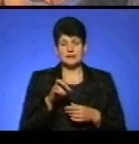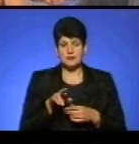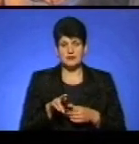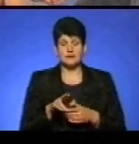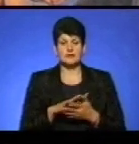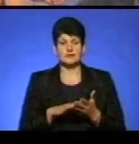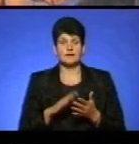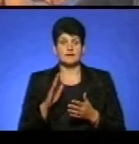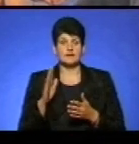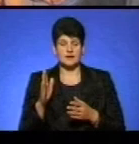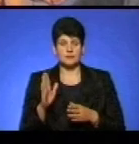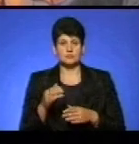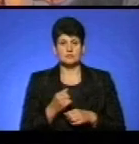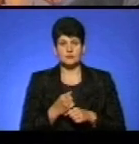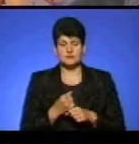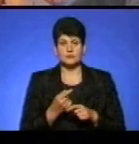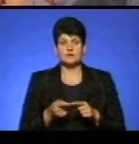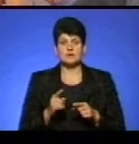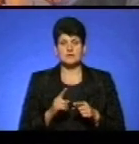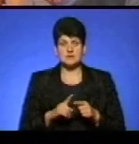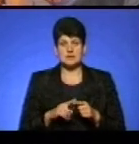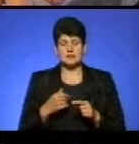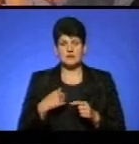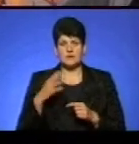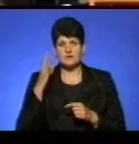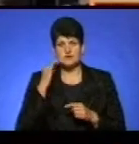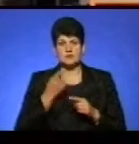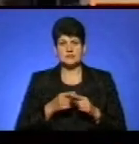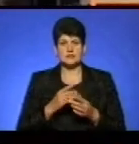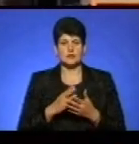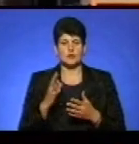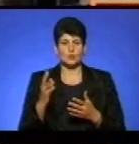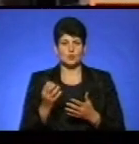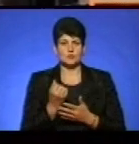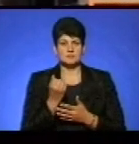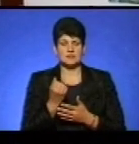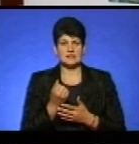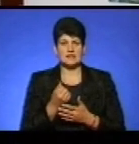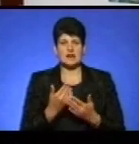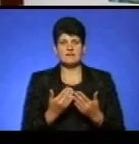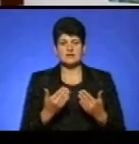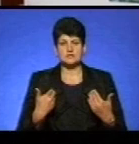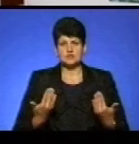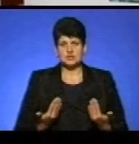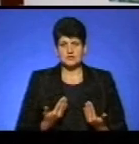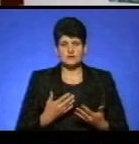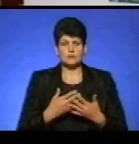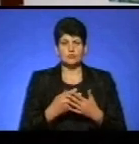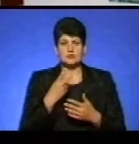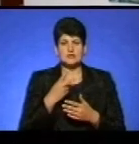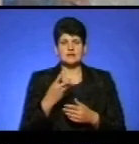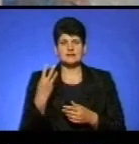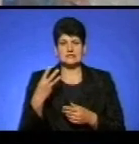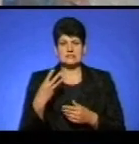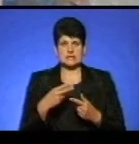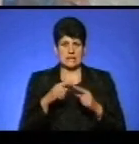працювала, то я рахую, що це і успіх. На виставці життєві етюди репрезентували 30 картин.